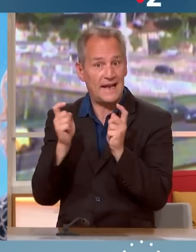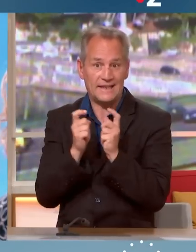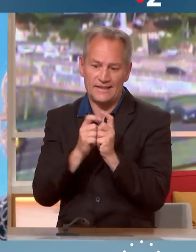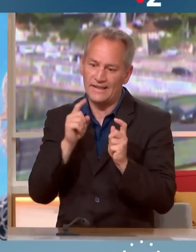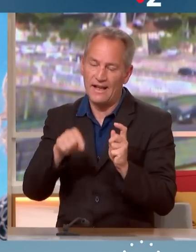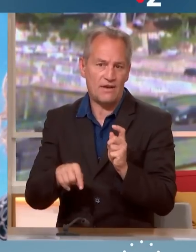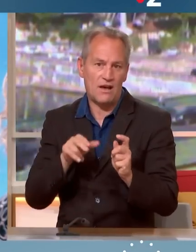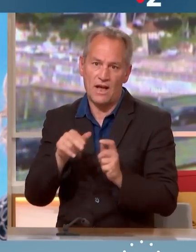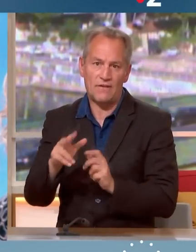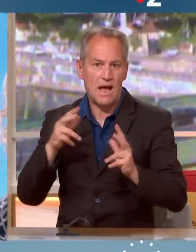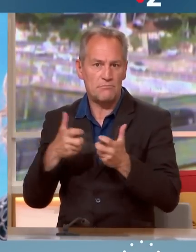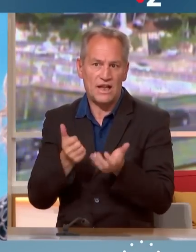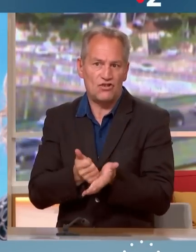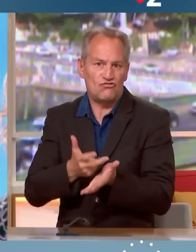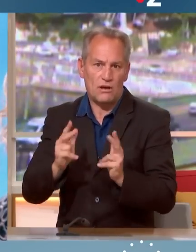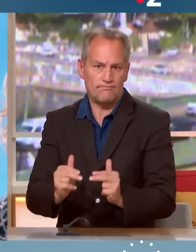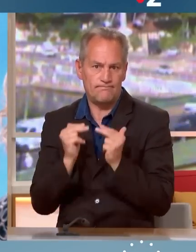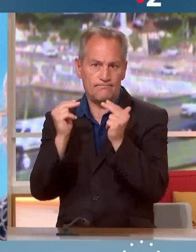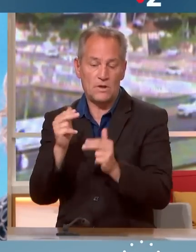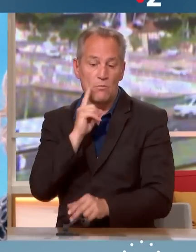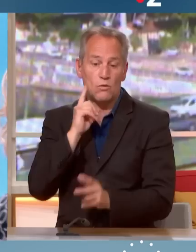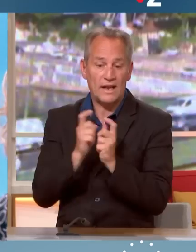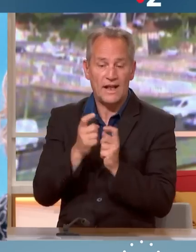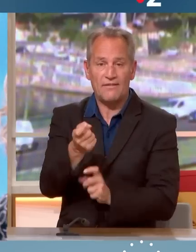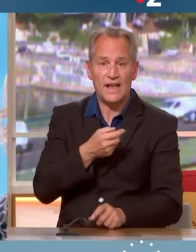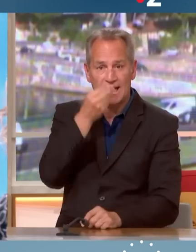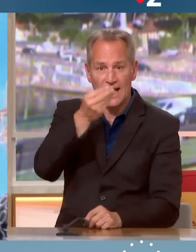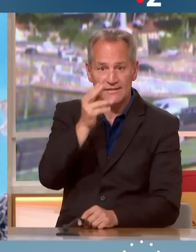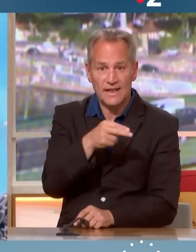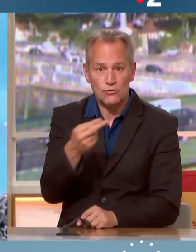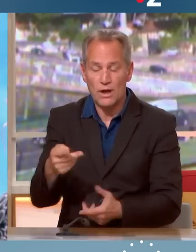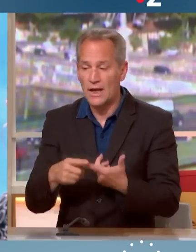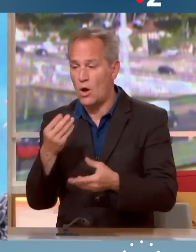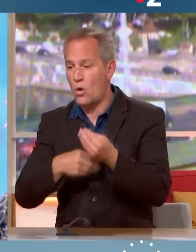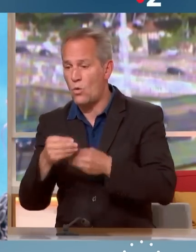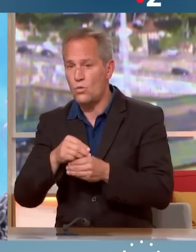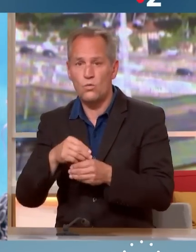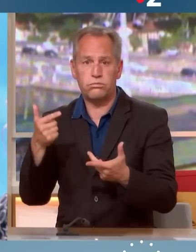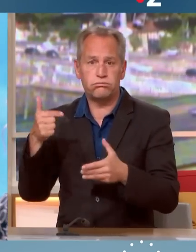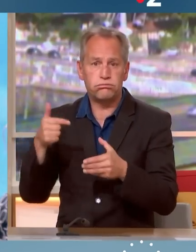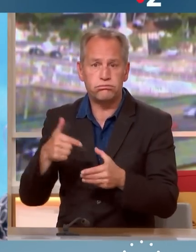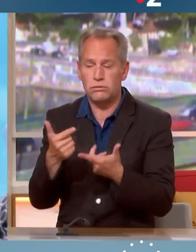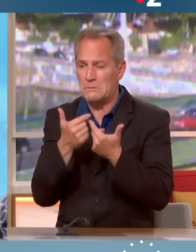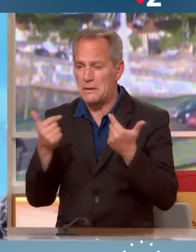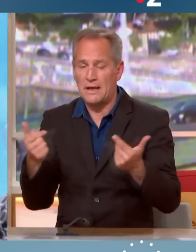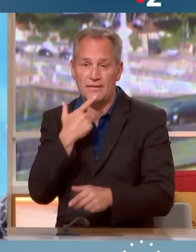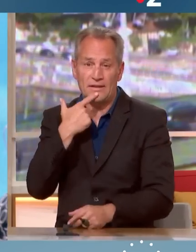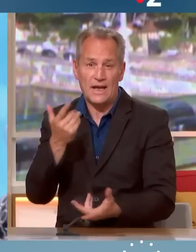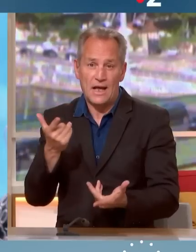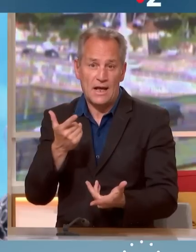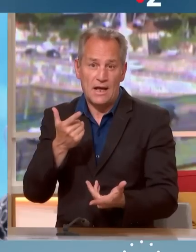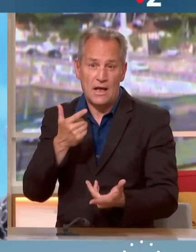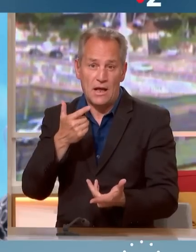'où l'intérêt, l'électricité qui est produite à base de gaz naturel, le carburant, tout ce qui émet du carbone va coûter plus cher. Et donc, c'est pour ça